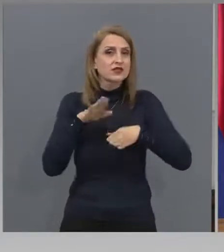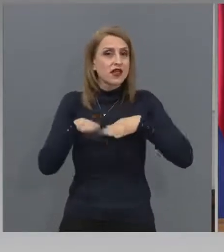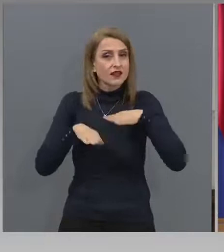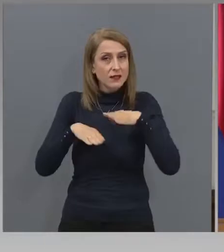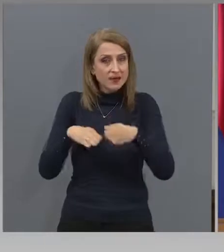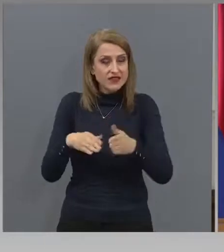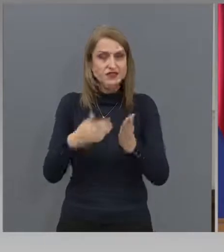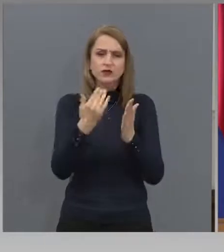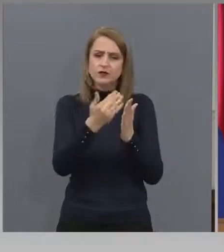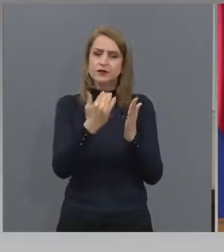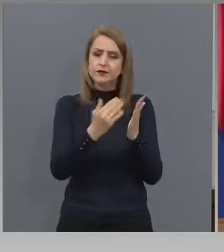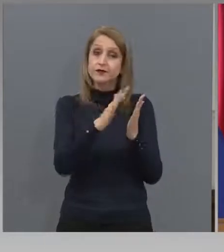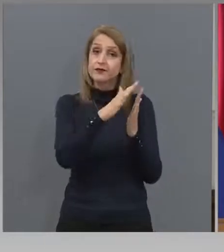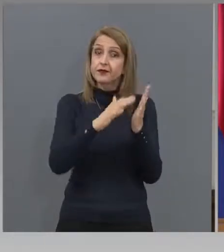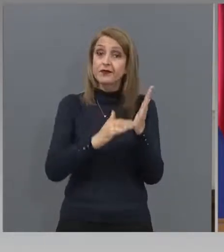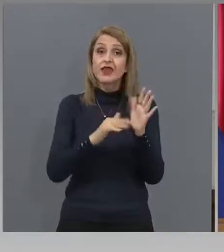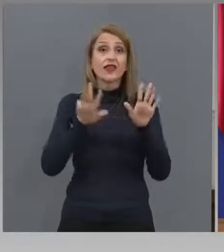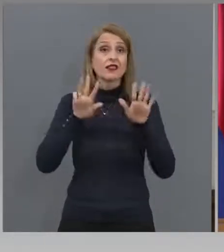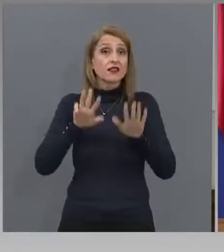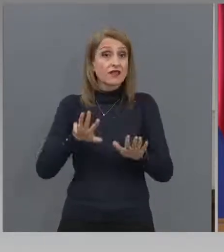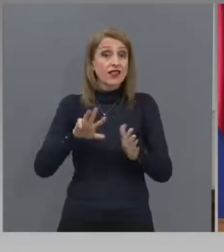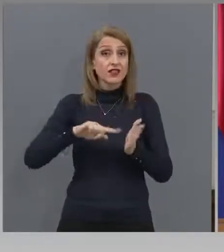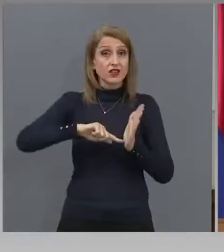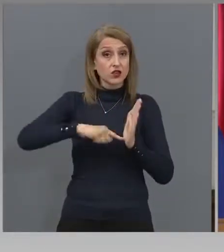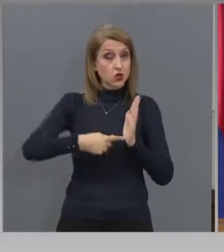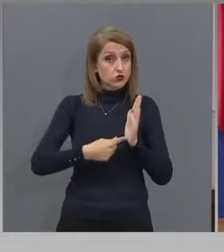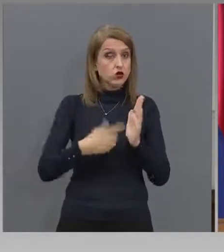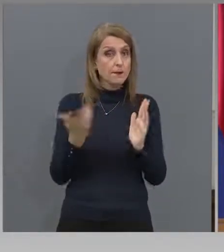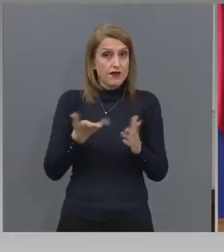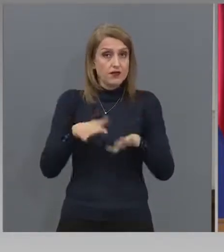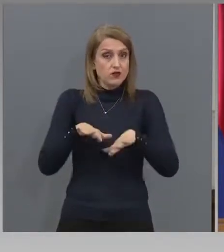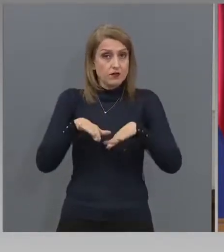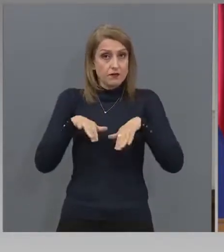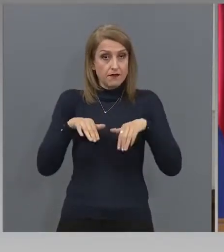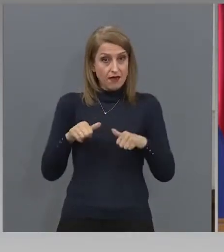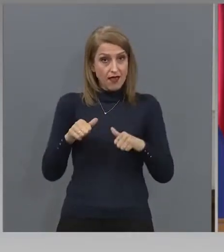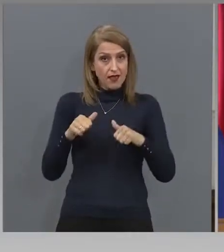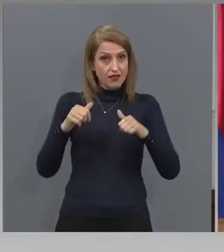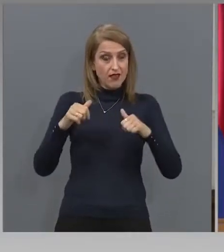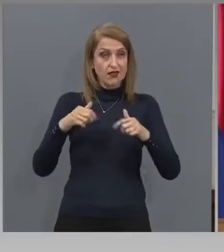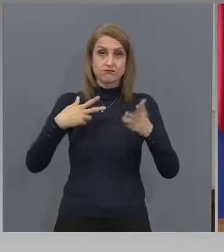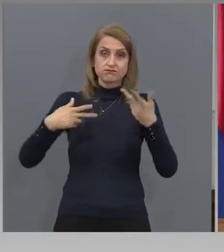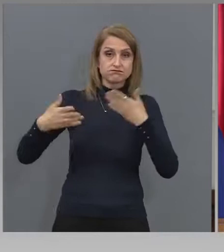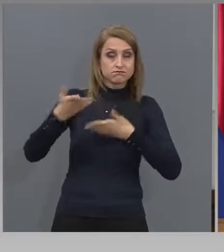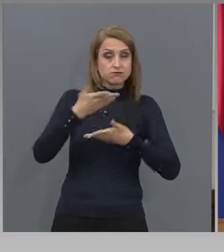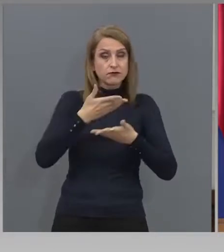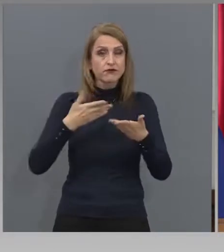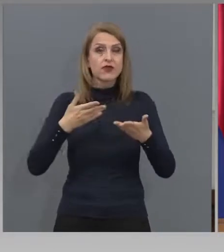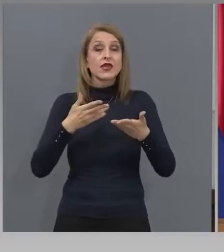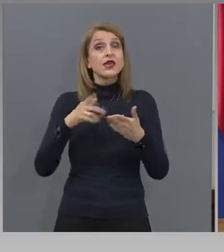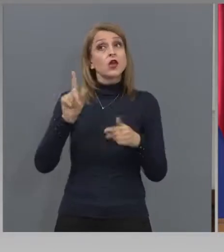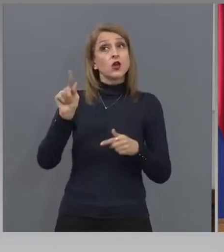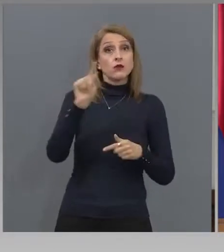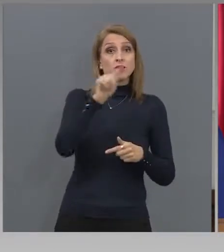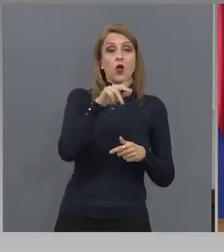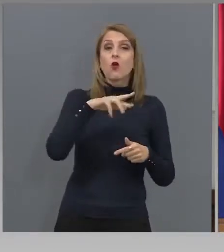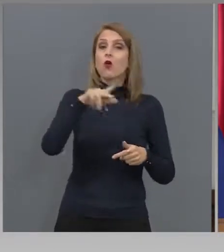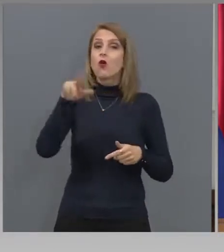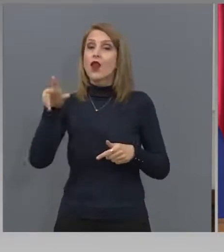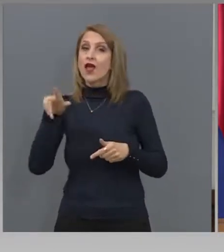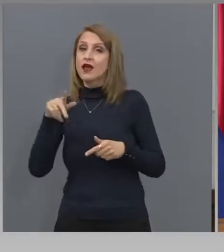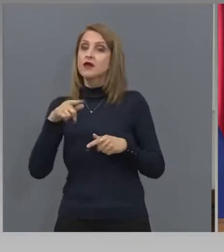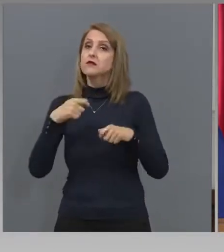девета точка, която беше прията и много колеги направиха коментар, за което им